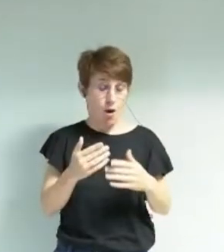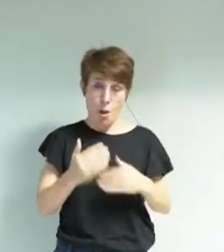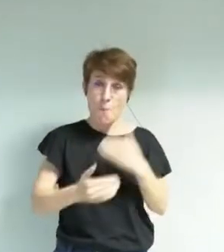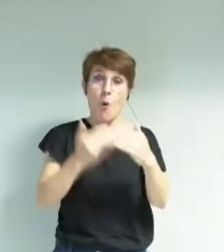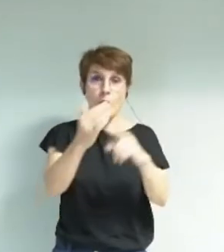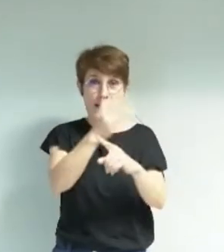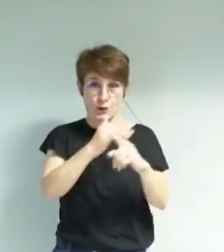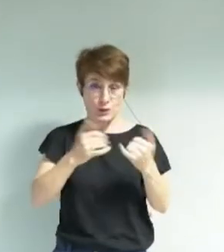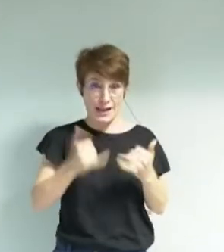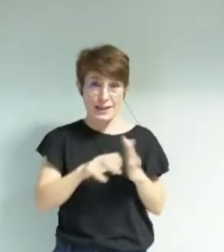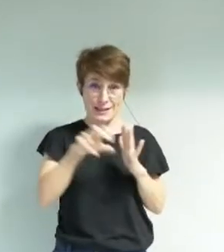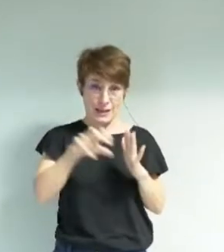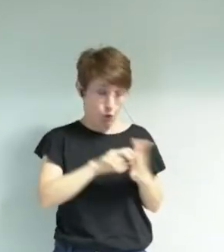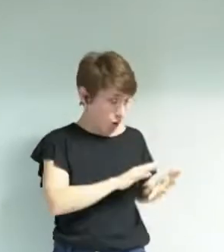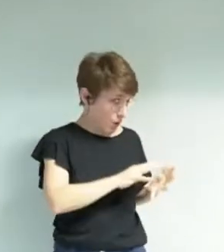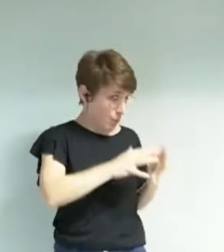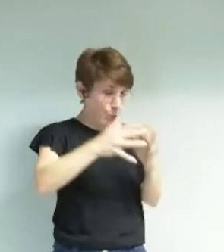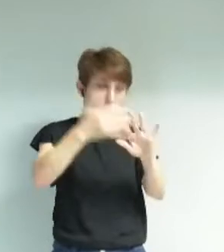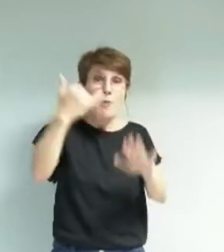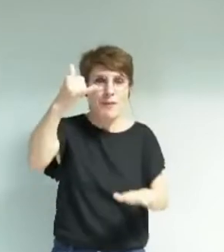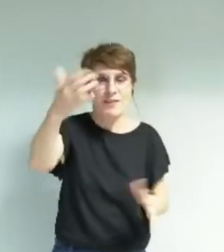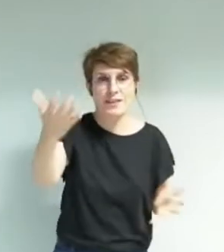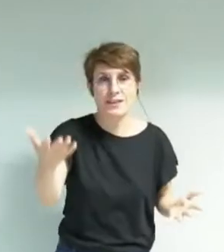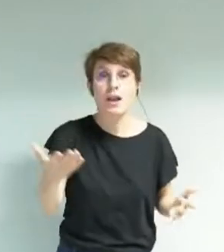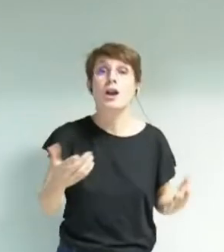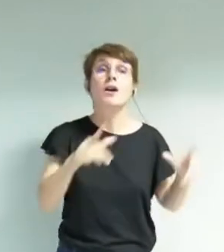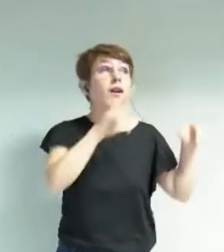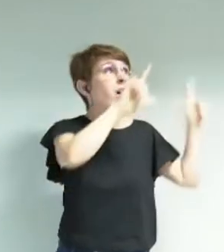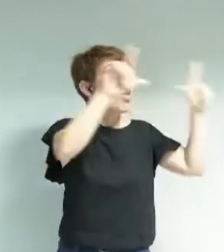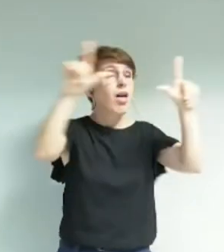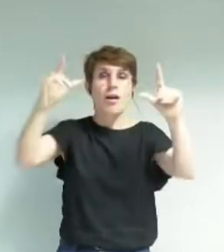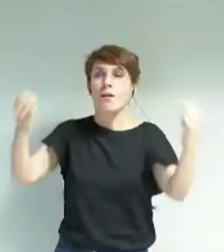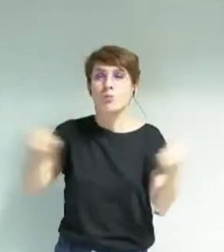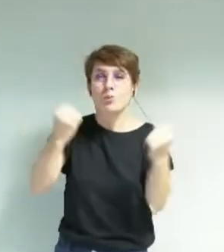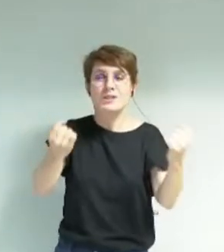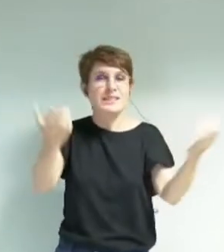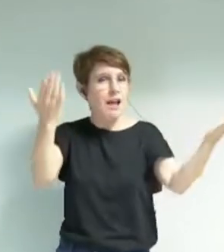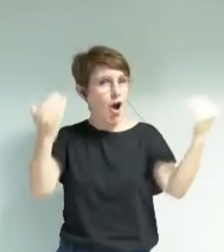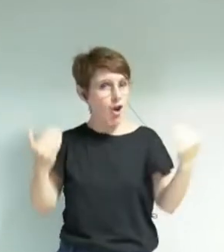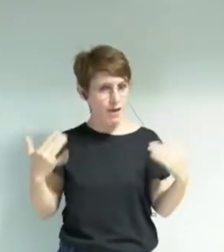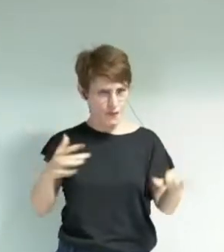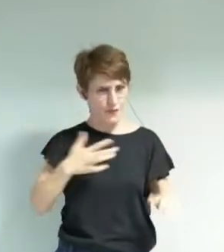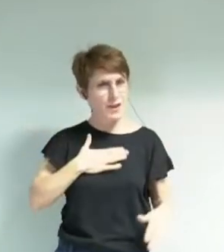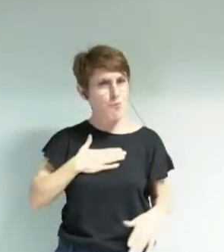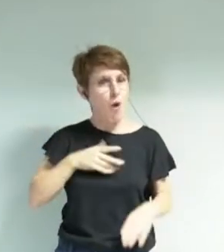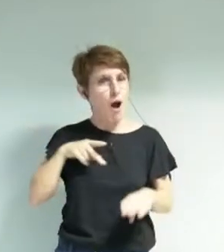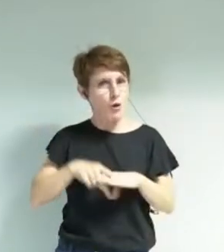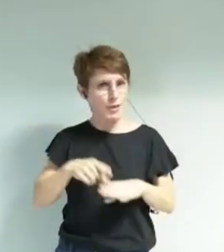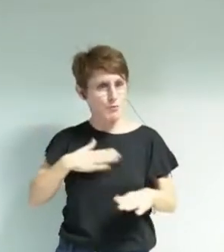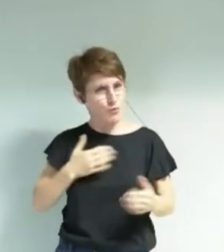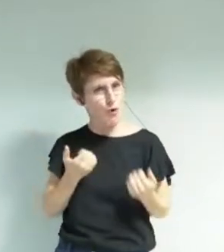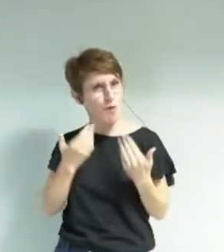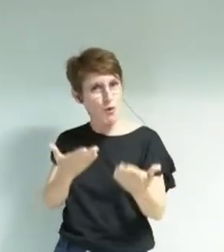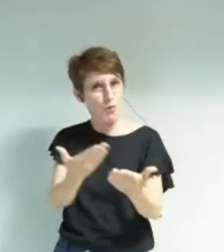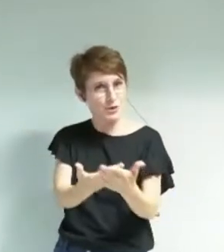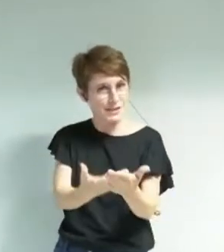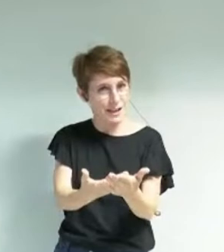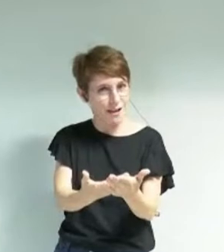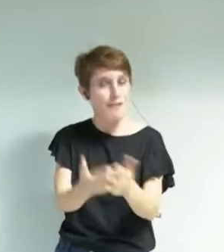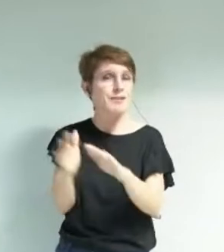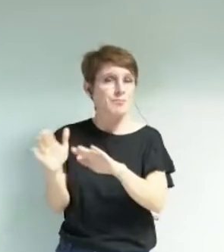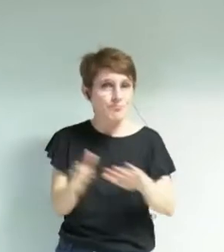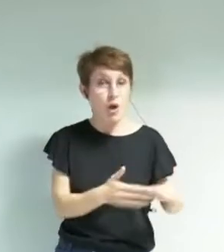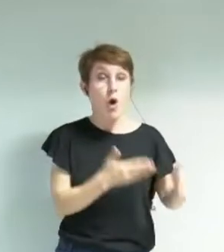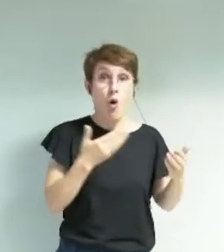à Grenoble. Retirer la publicité de notre espace public a été le début de mon engagement politique en tant qu'adjointe. Aujourd'hui, nous